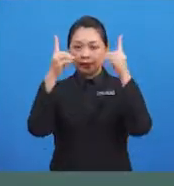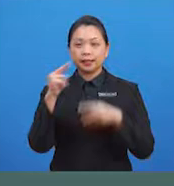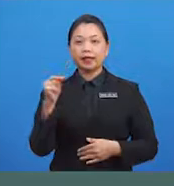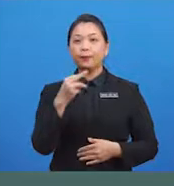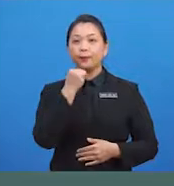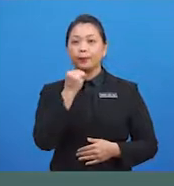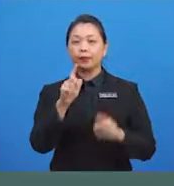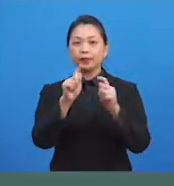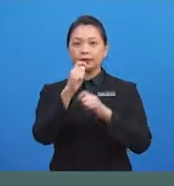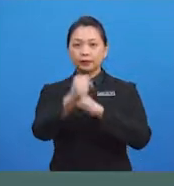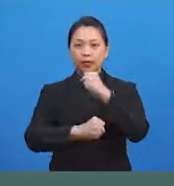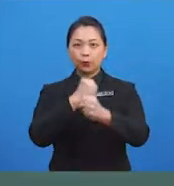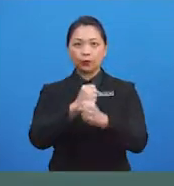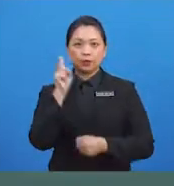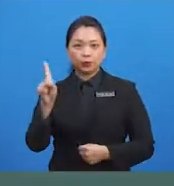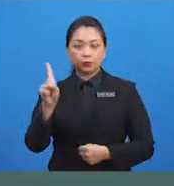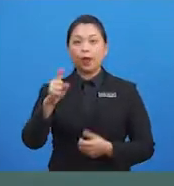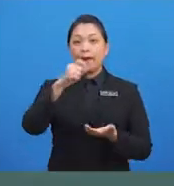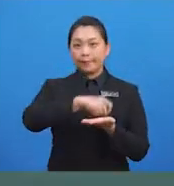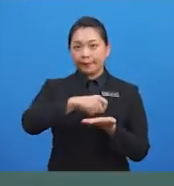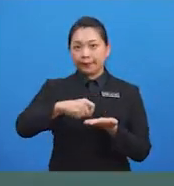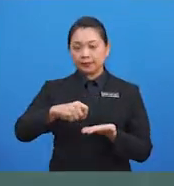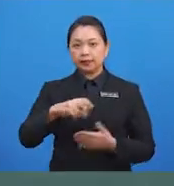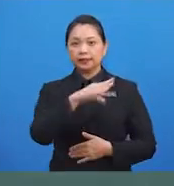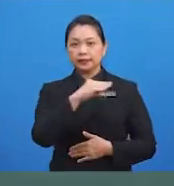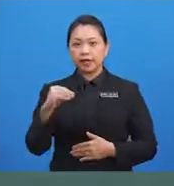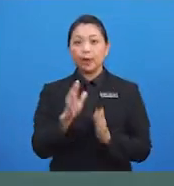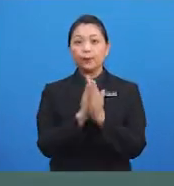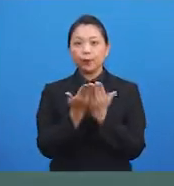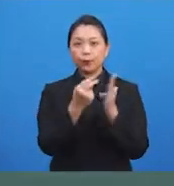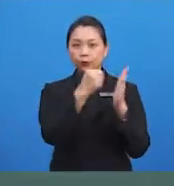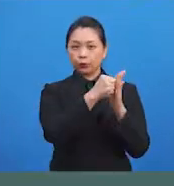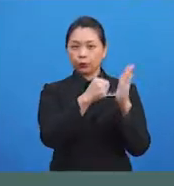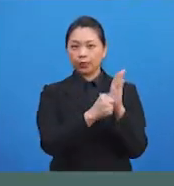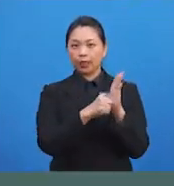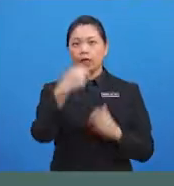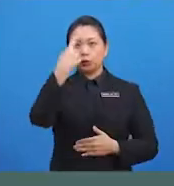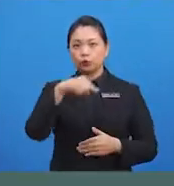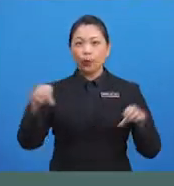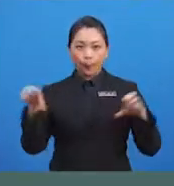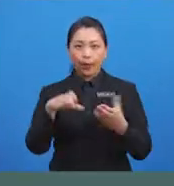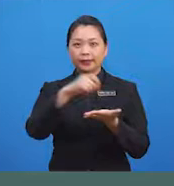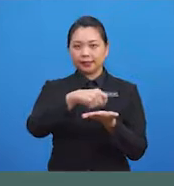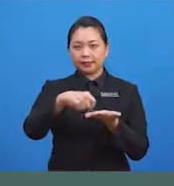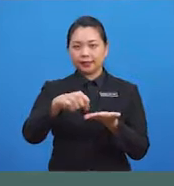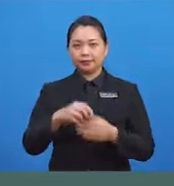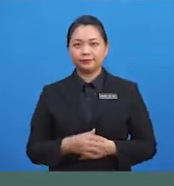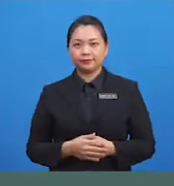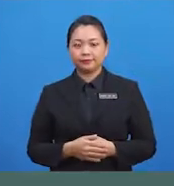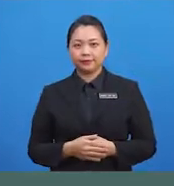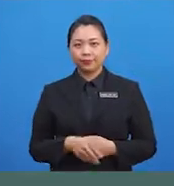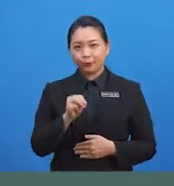Sekolah Kebangsaan Tahun 1, pensel dan buku nota untuk membuat catatan.